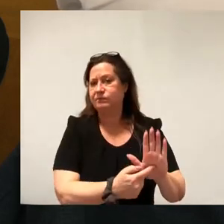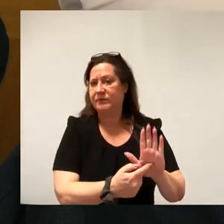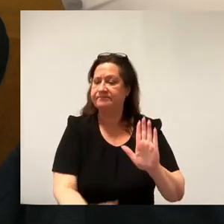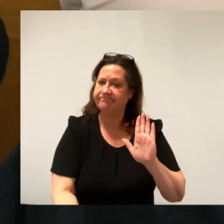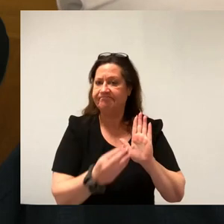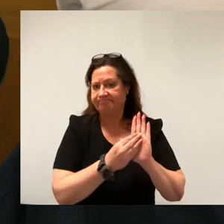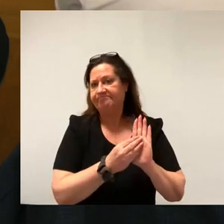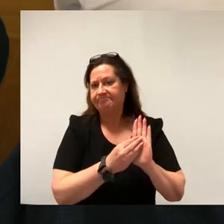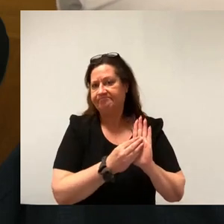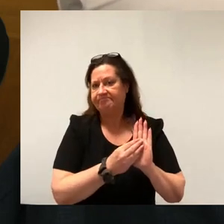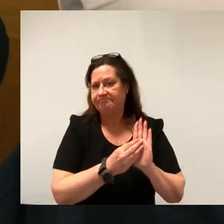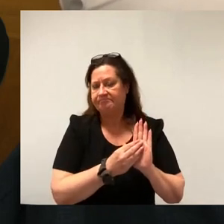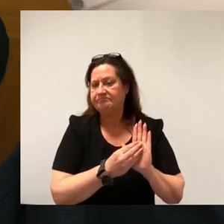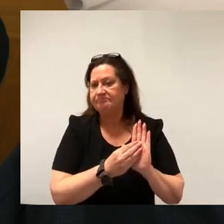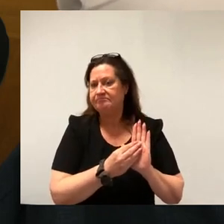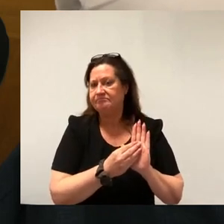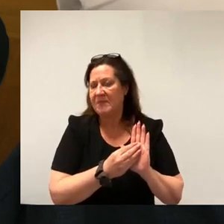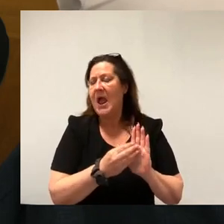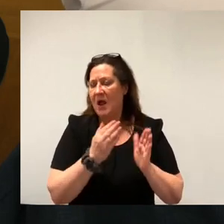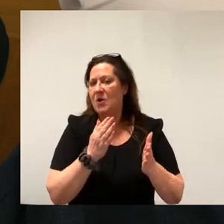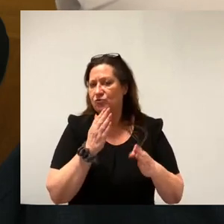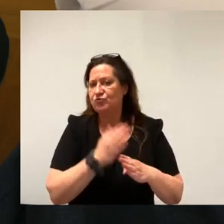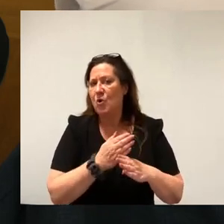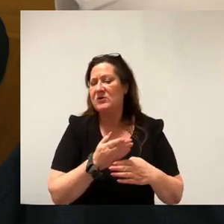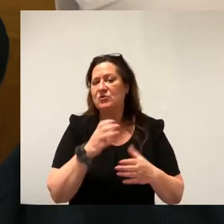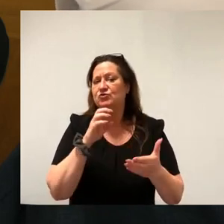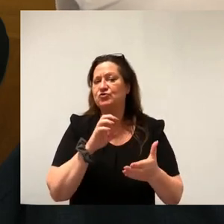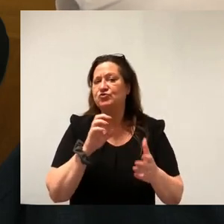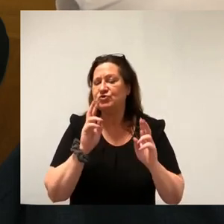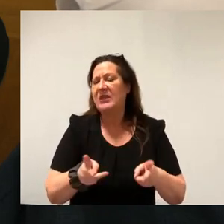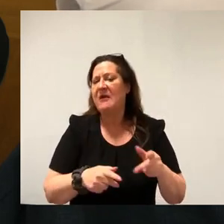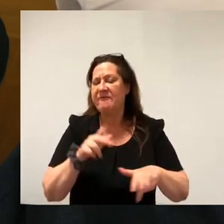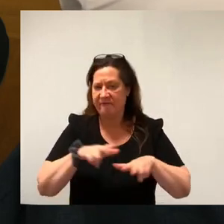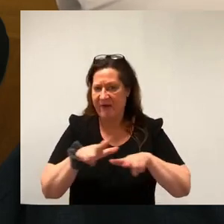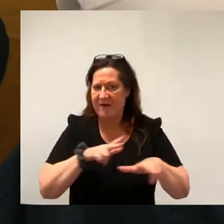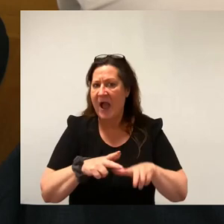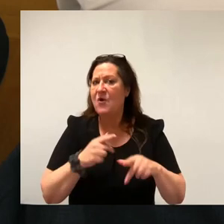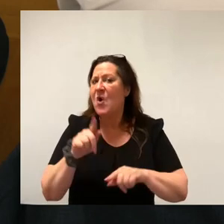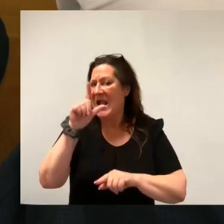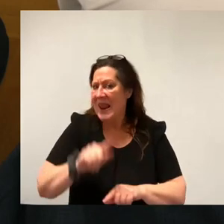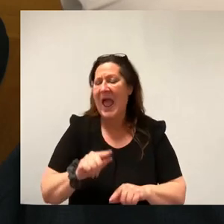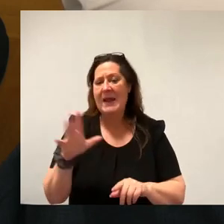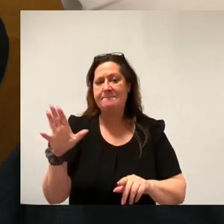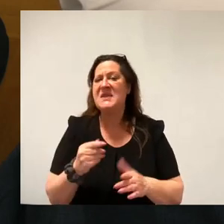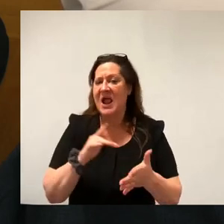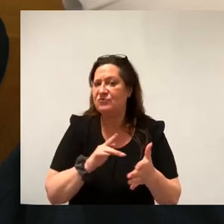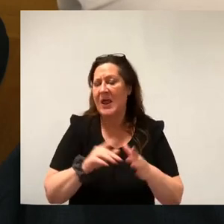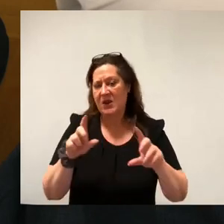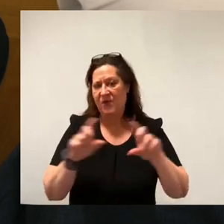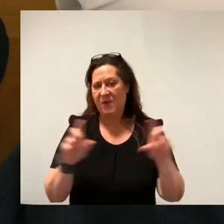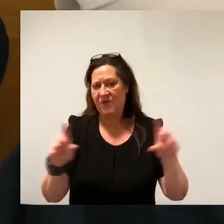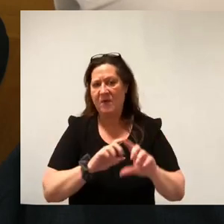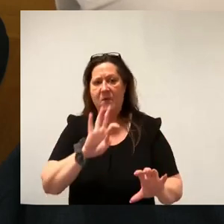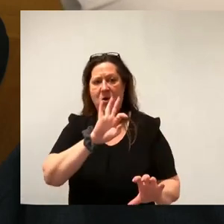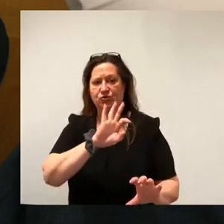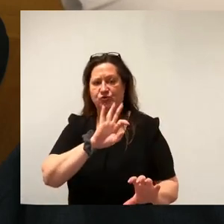schon verlangen von der Stadtverwaltung, dass hier auch für die kleinen und mittelständischen Unternehmen Chancen geschaffen werden durch